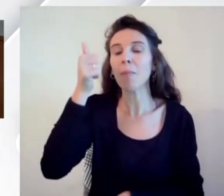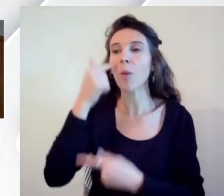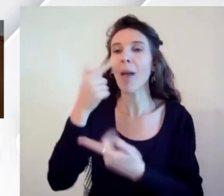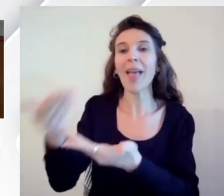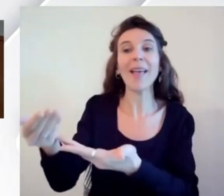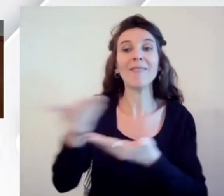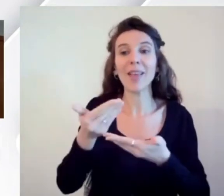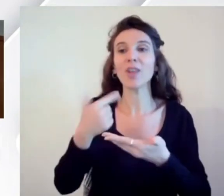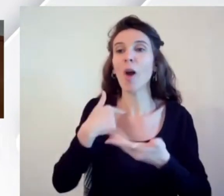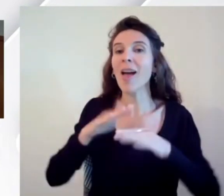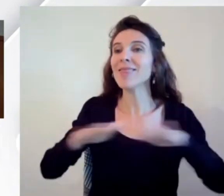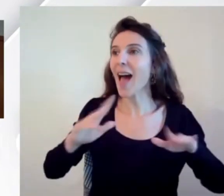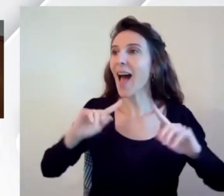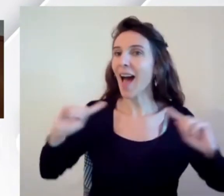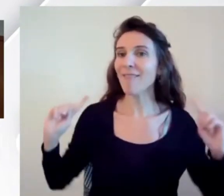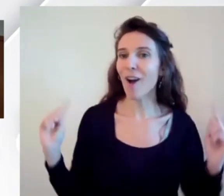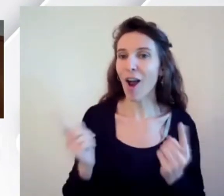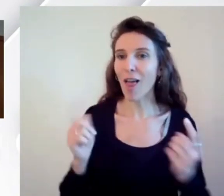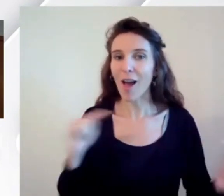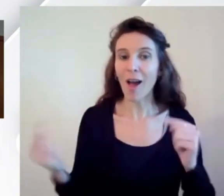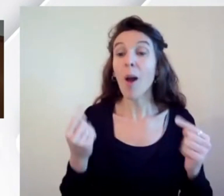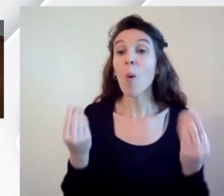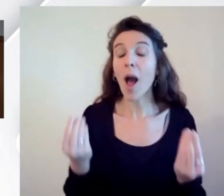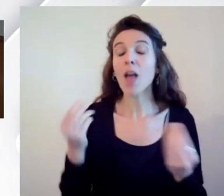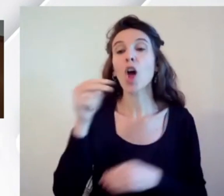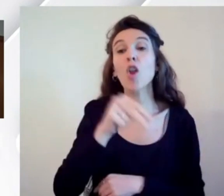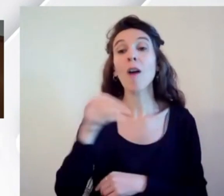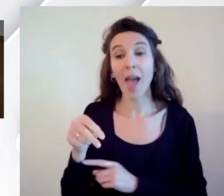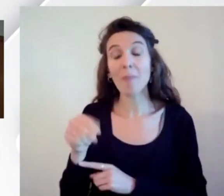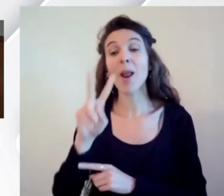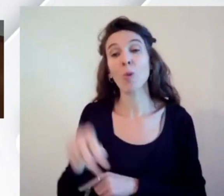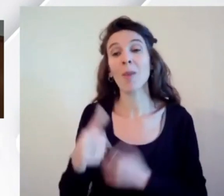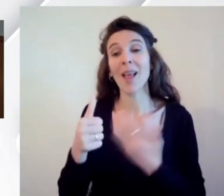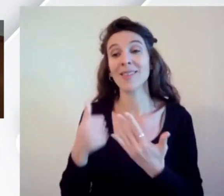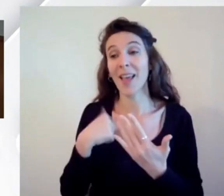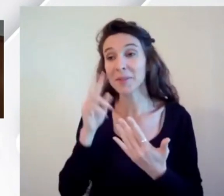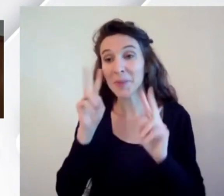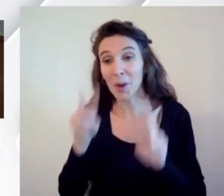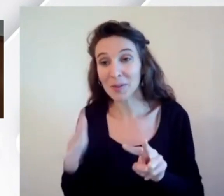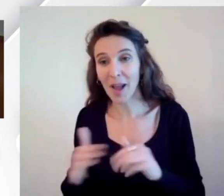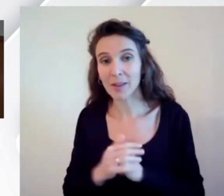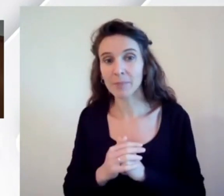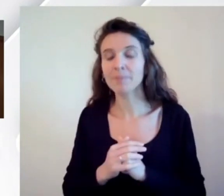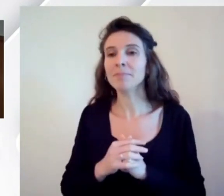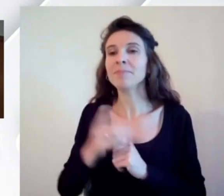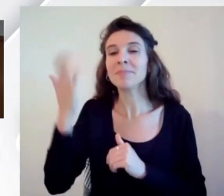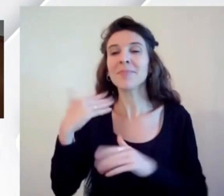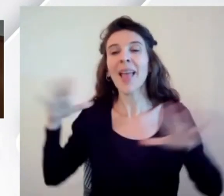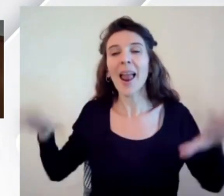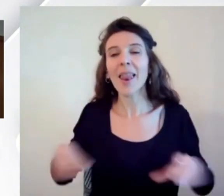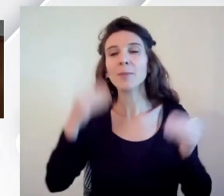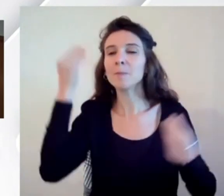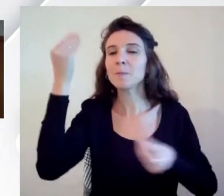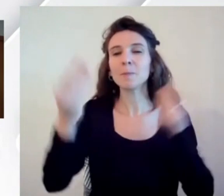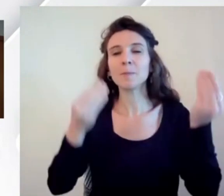nostri tavoli era il novembre del 2006 noi avevamo ragionato cominciato a ragionare sul